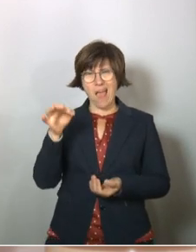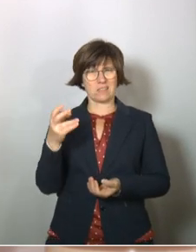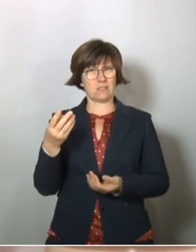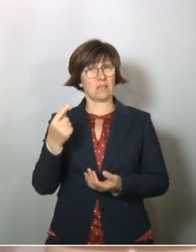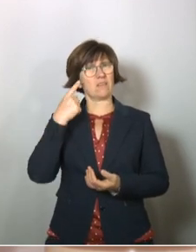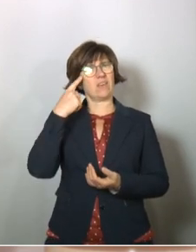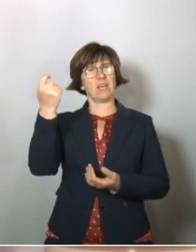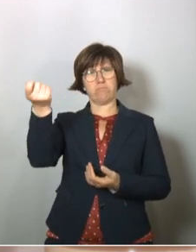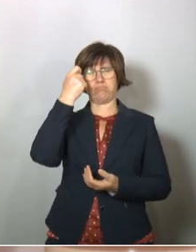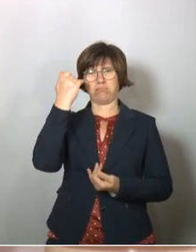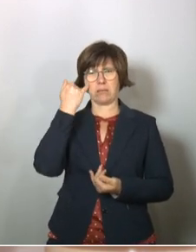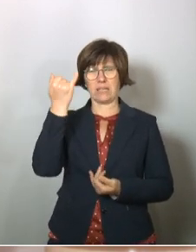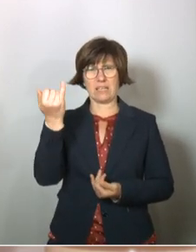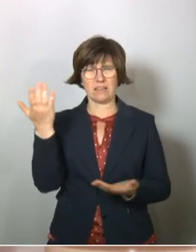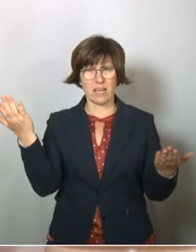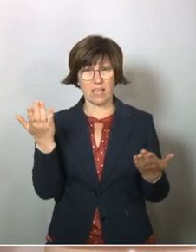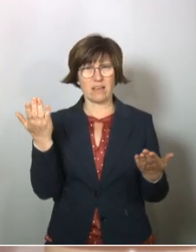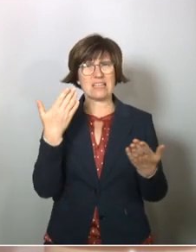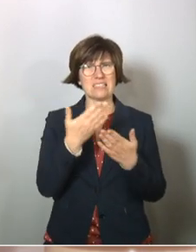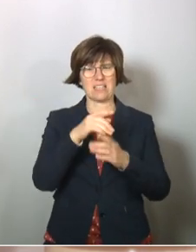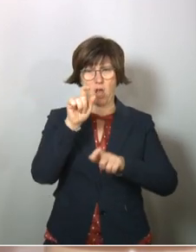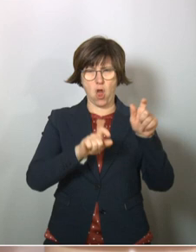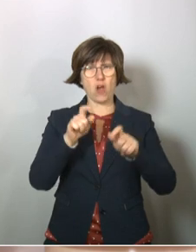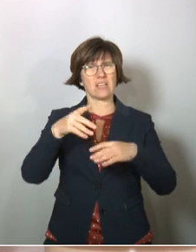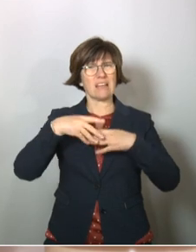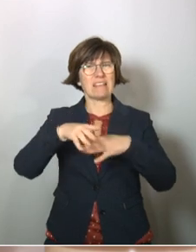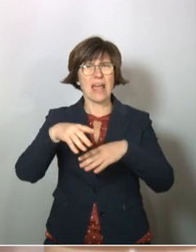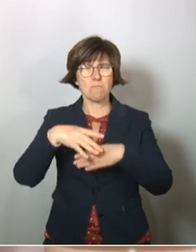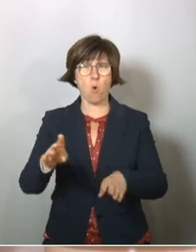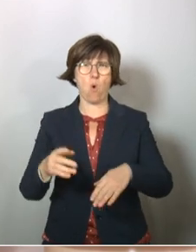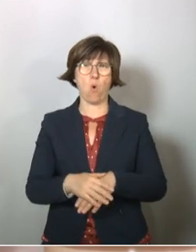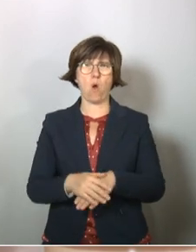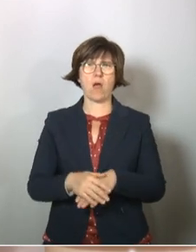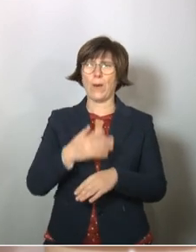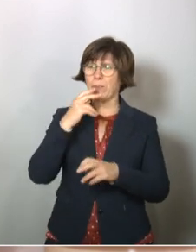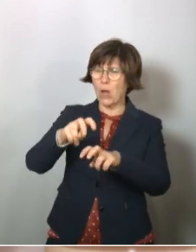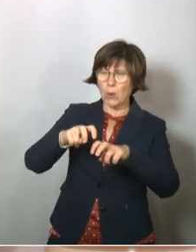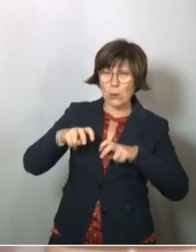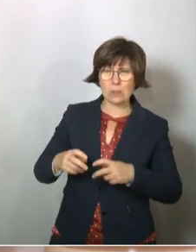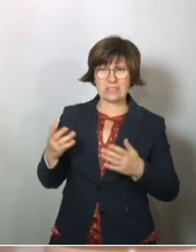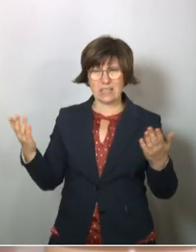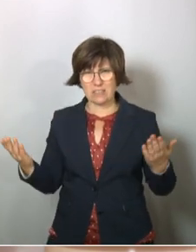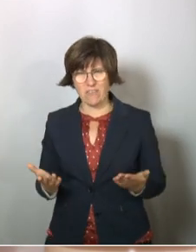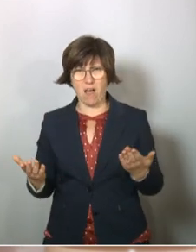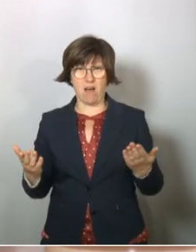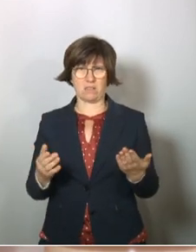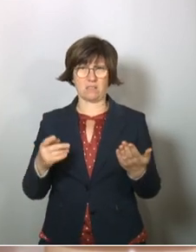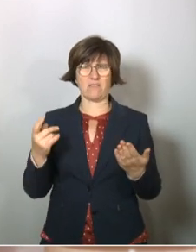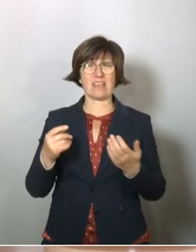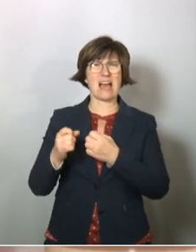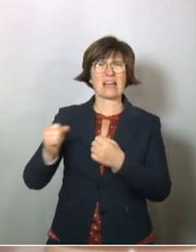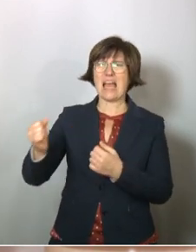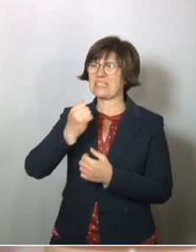dazu einfiel, war, dass diese Leute demonstrieren gehen ohne Rücksicht darauf, dass sie mit